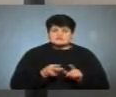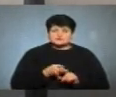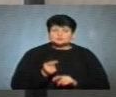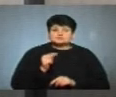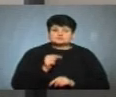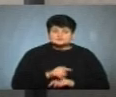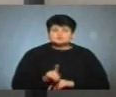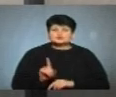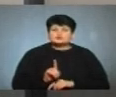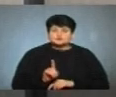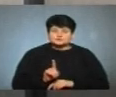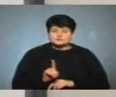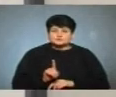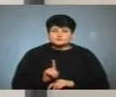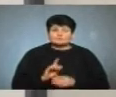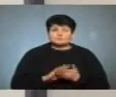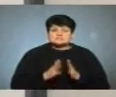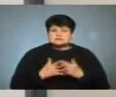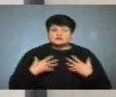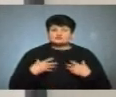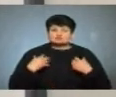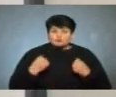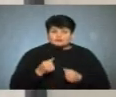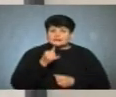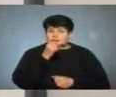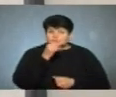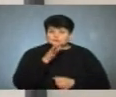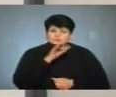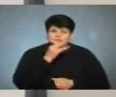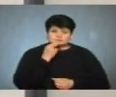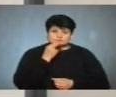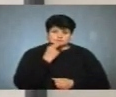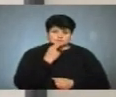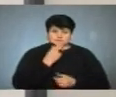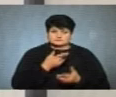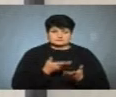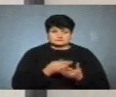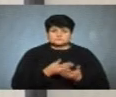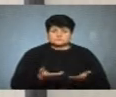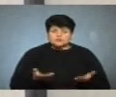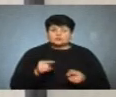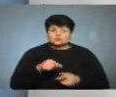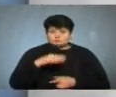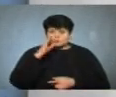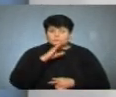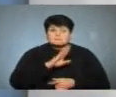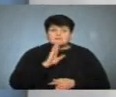те, що по стану здоров'я вони не можуть вживати ту чи іншу продукцію. Тому батьки,